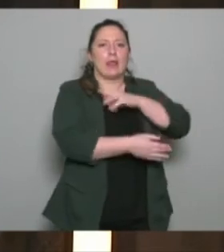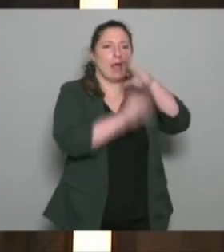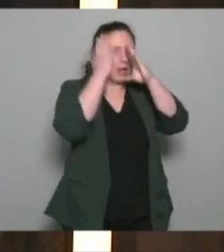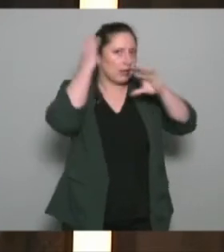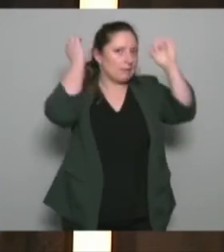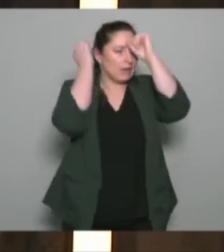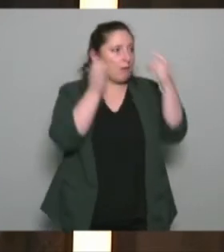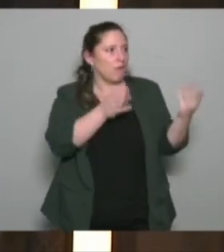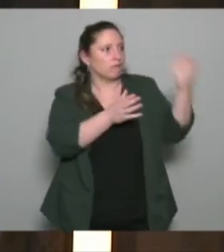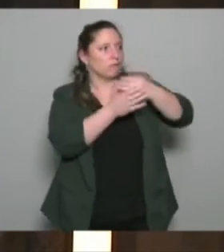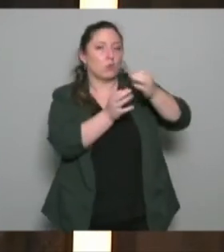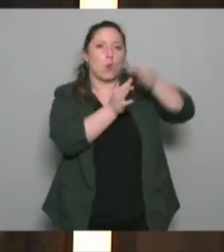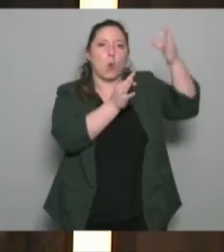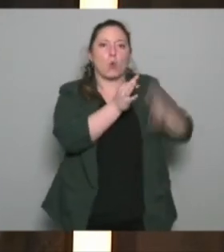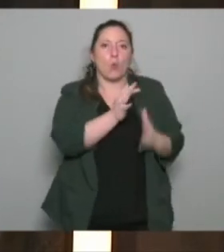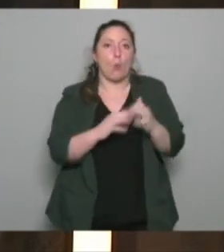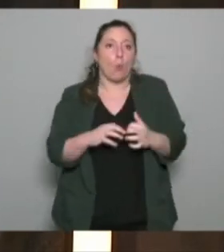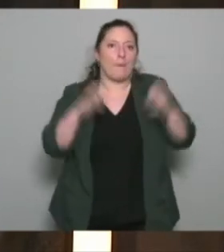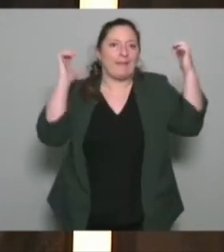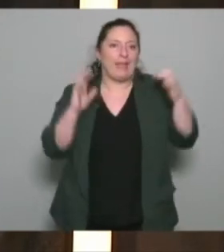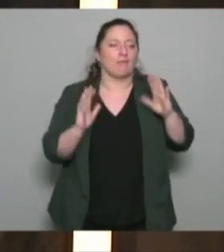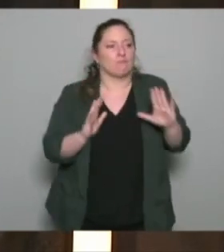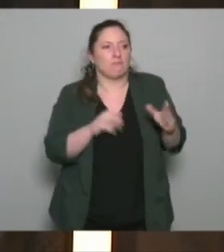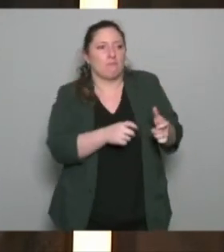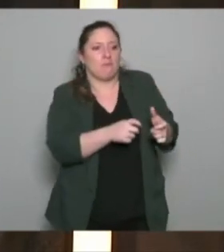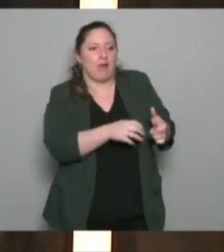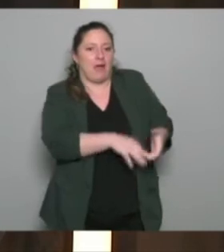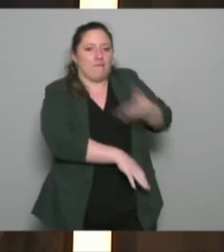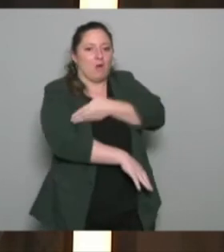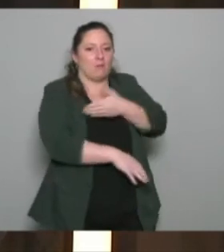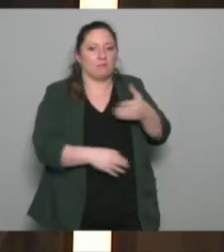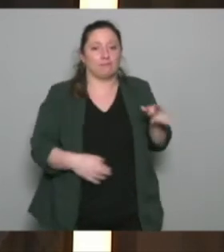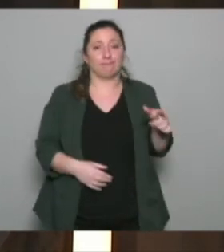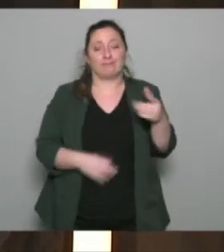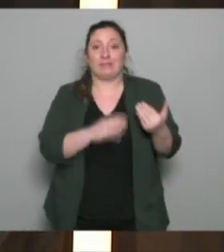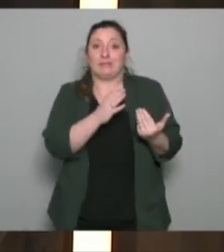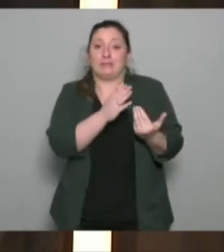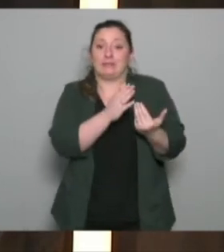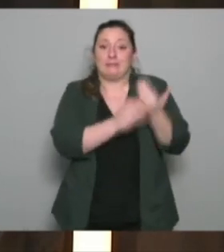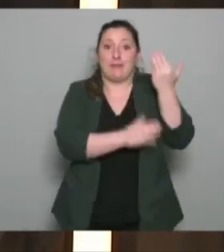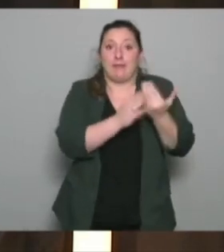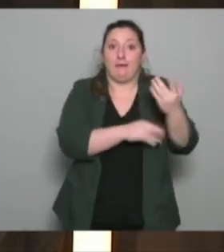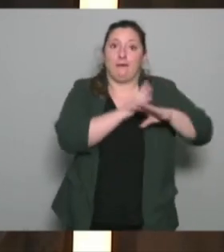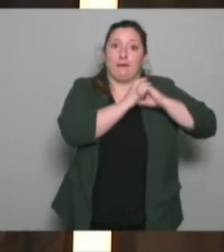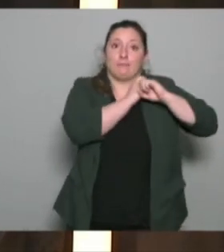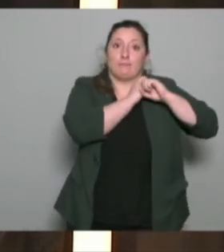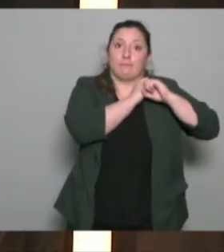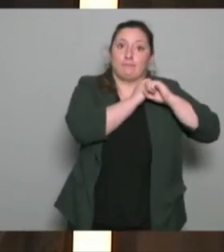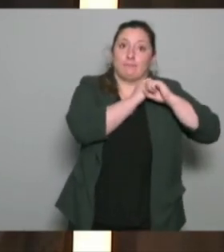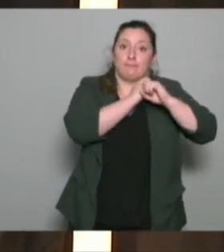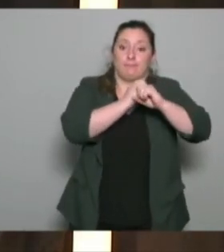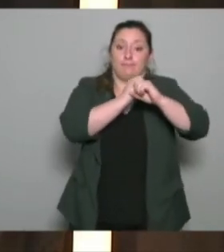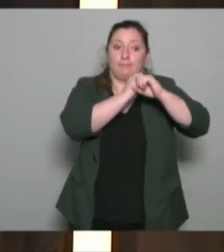webinaire voilà qu'il m'est tombé sur la tête ce matin l'impératif d'une synthèse